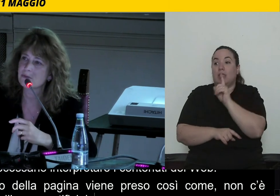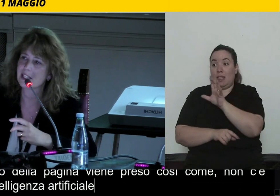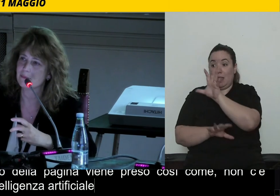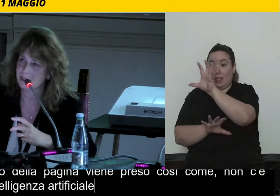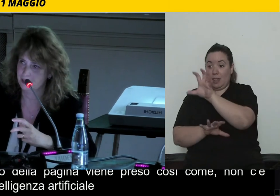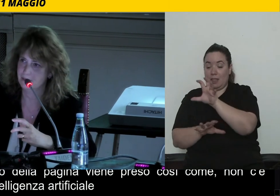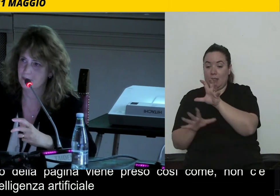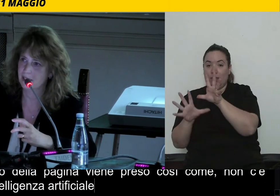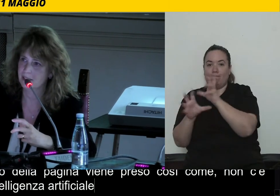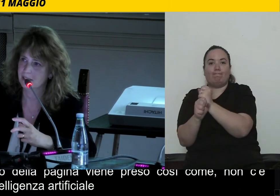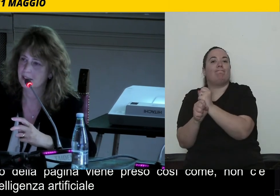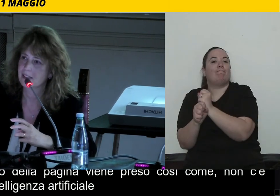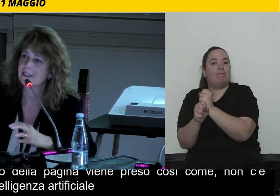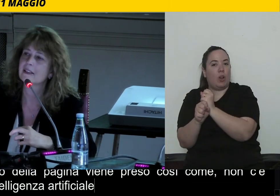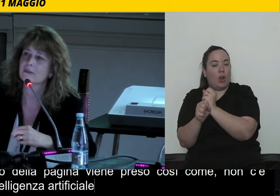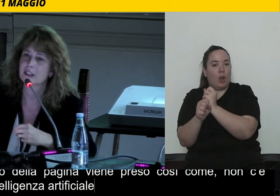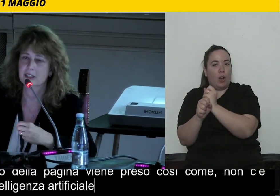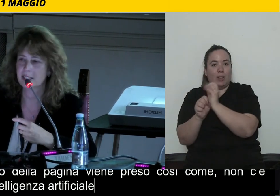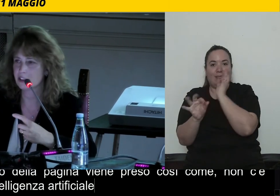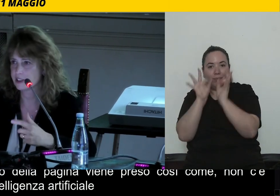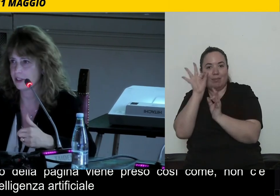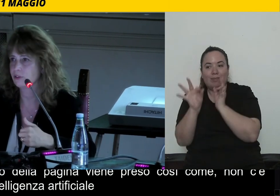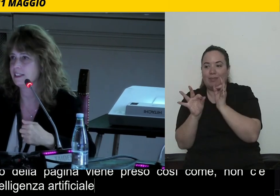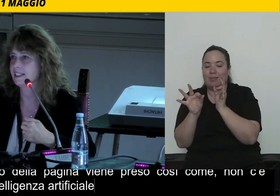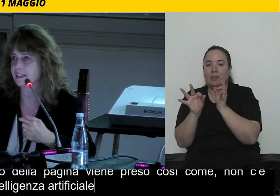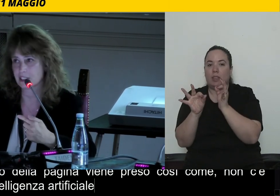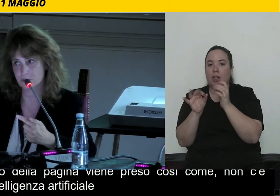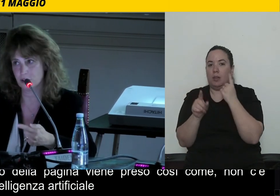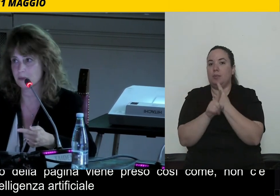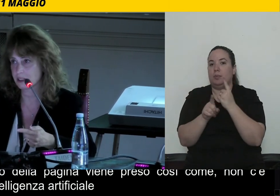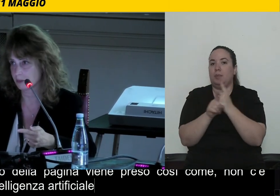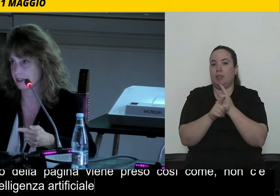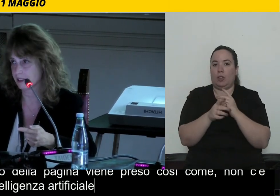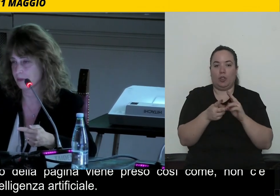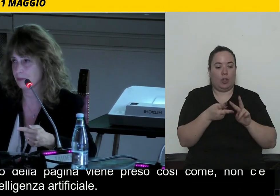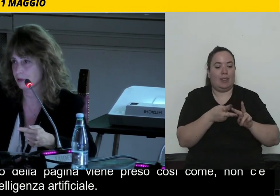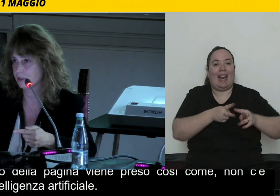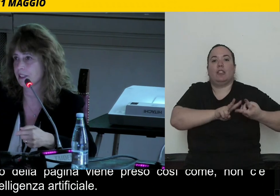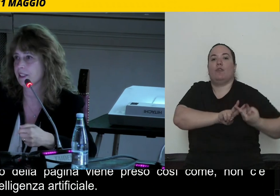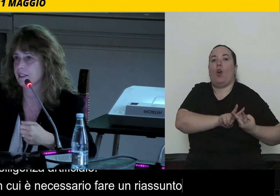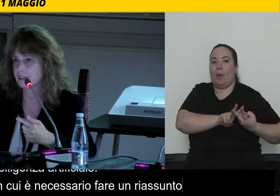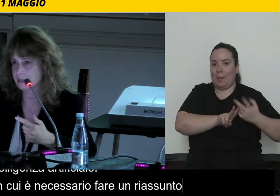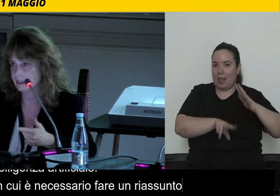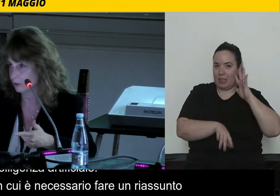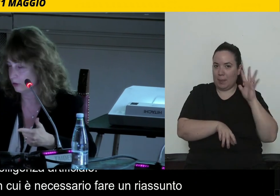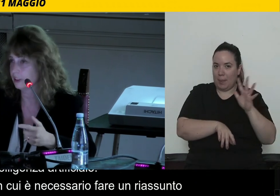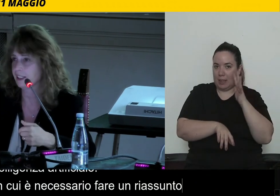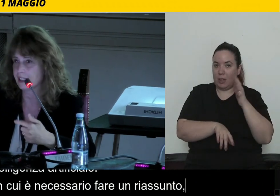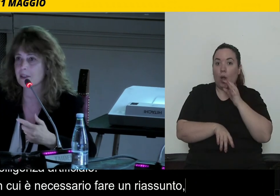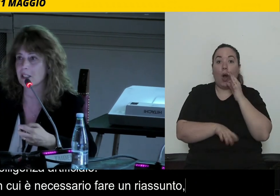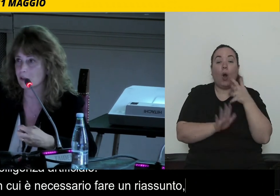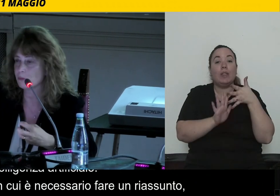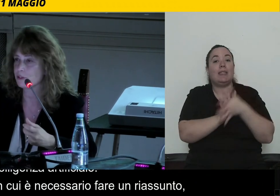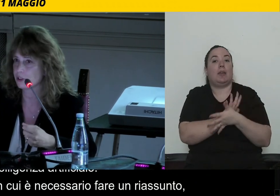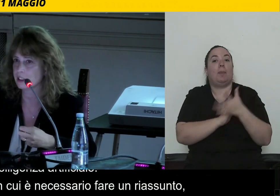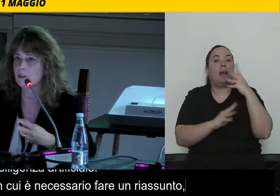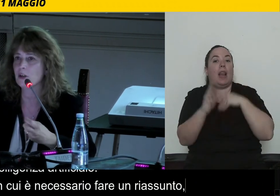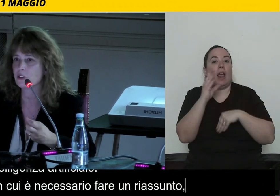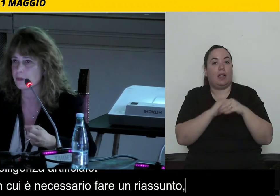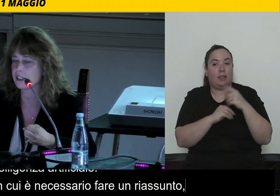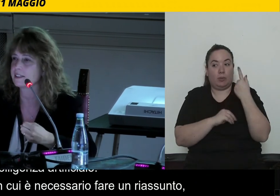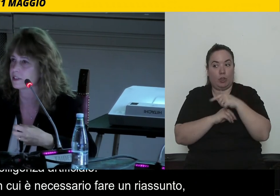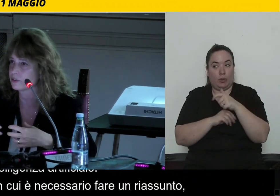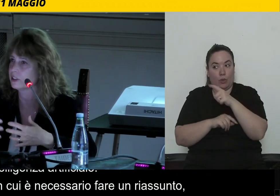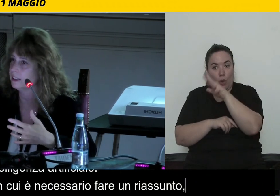un summary, quindi è necessario utilizzare transformers, per esempio, deep learning, anche per la comprensione del